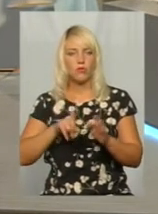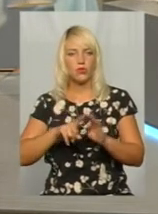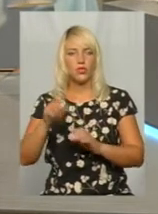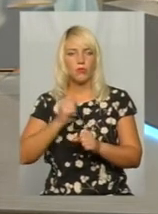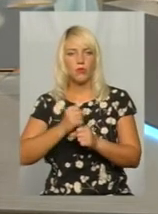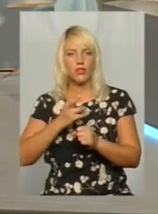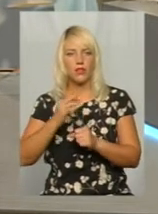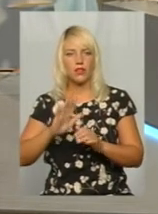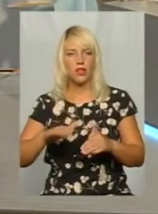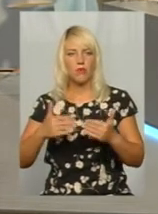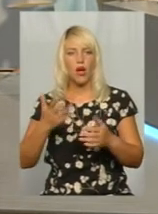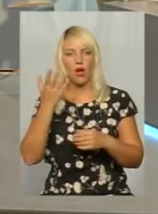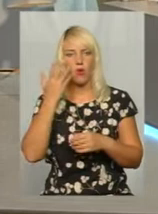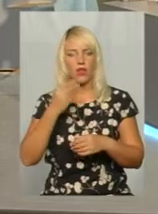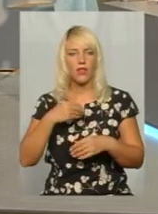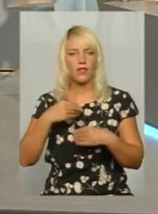А коли надасте?